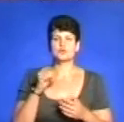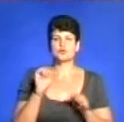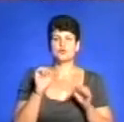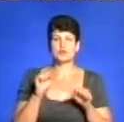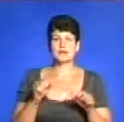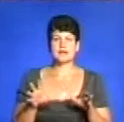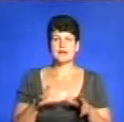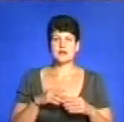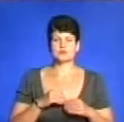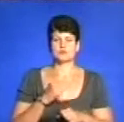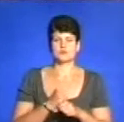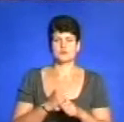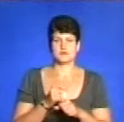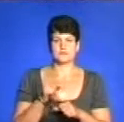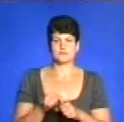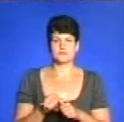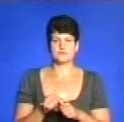народитися з тим, що працювали ці речі.